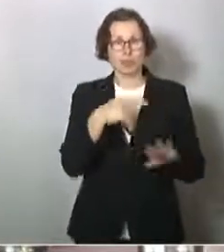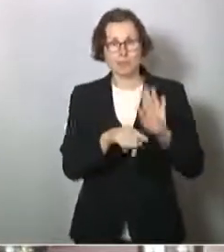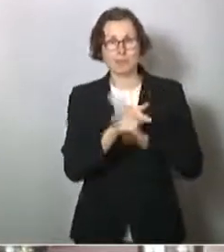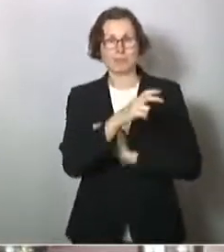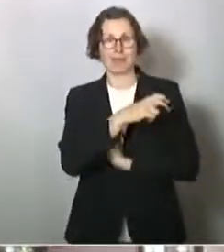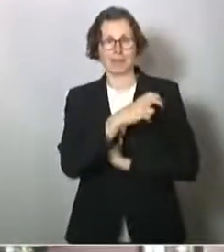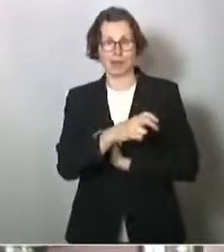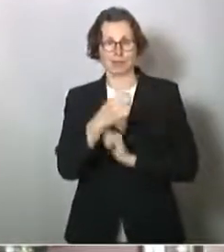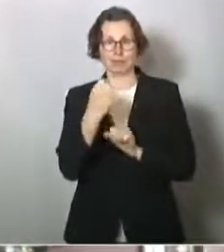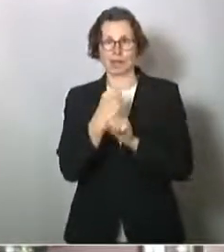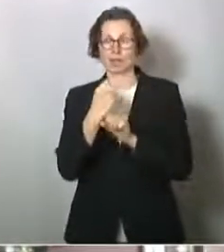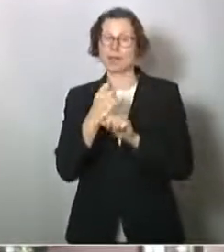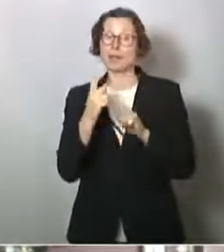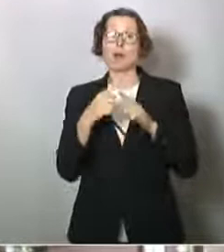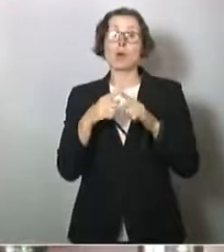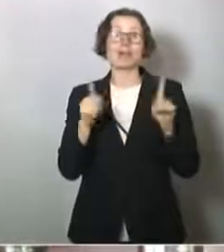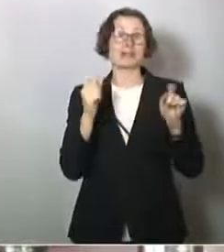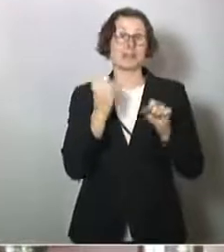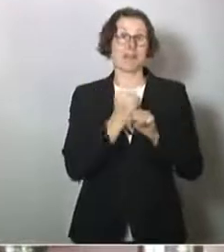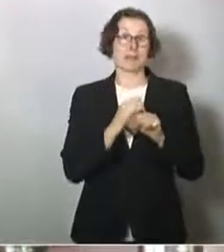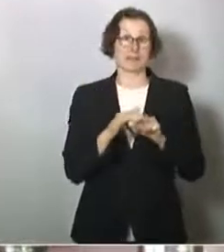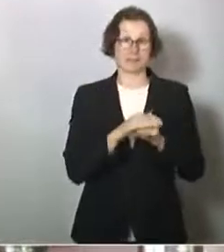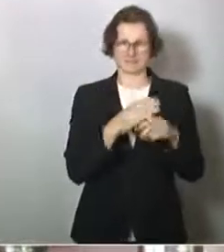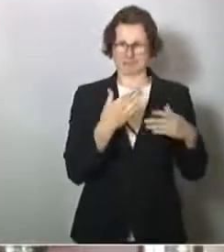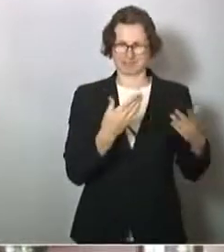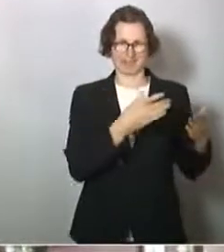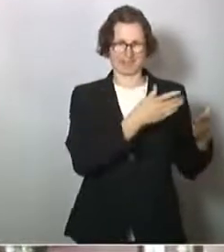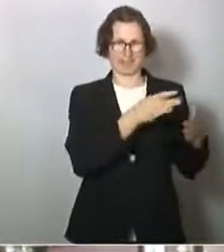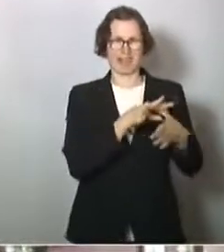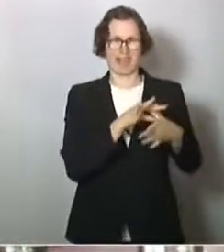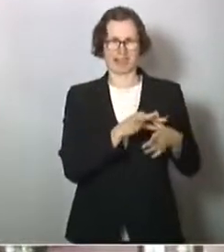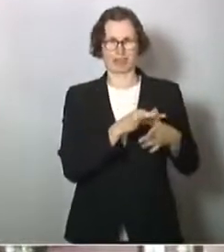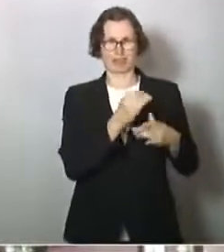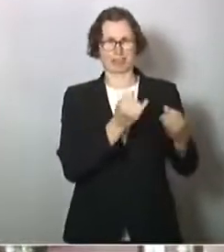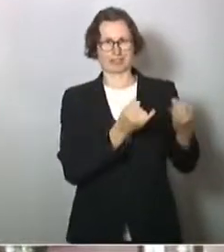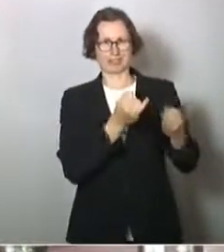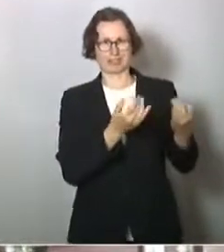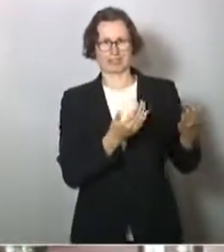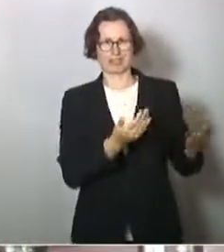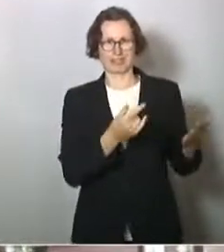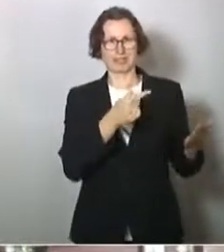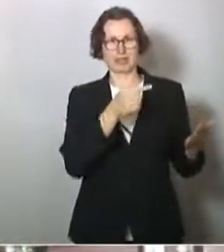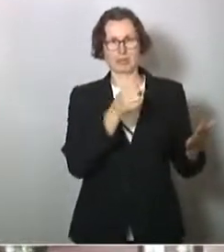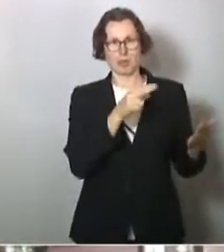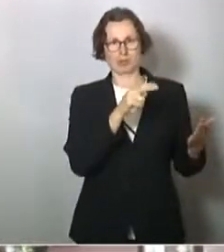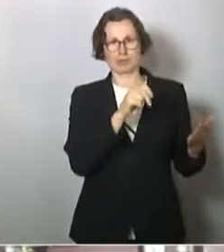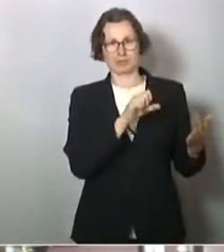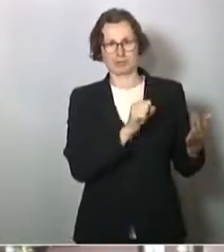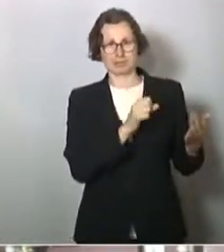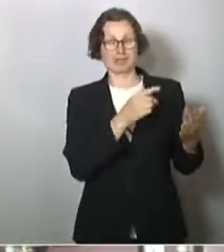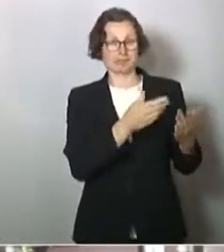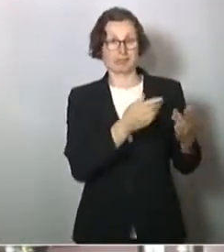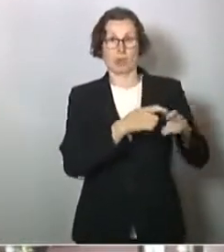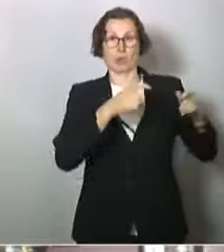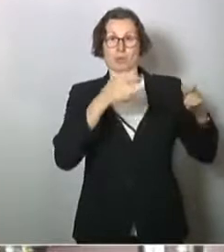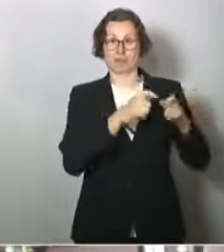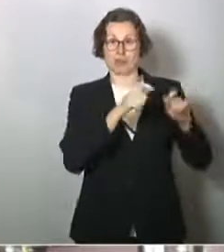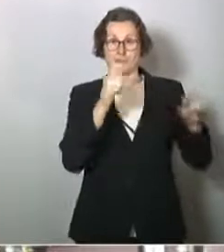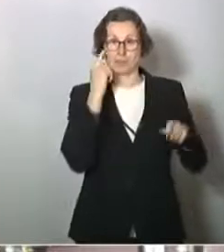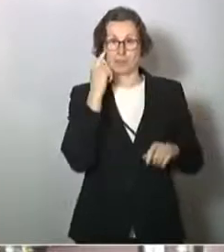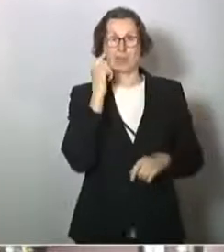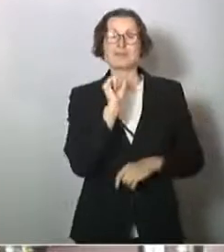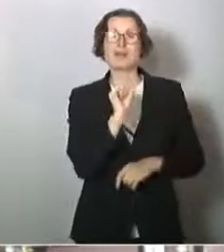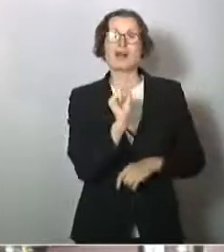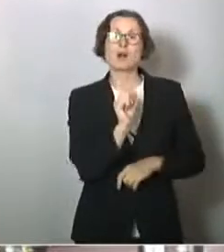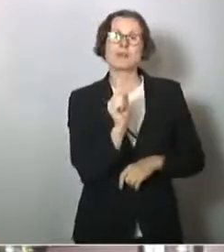in anderen Arbeitsbereichen arbeiten. Stichwort Tönnies. Jetzt ist es ja sozusagen ein ganz großes Thema. Warum